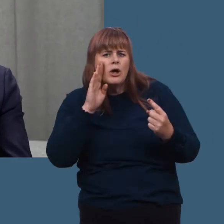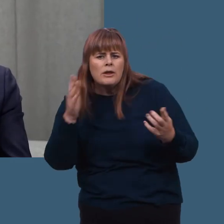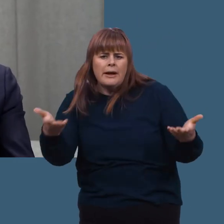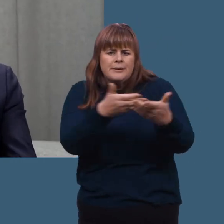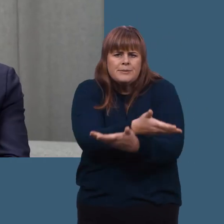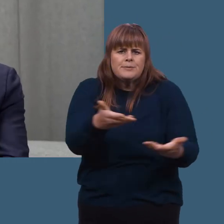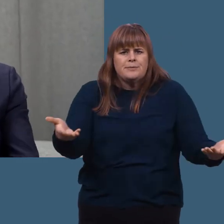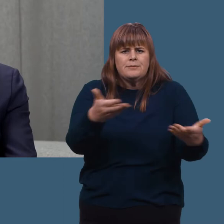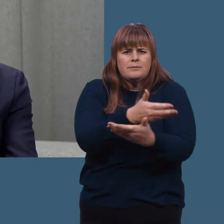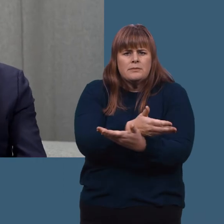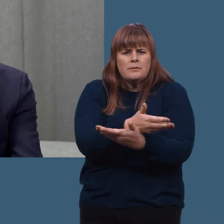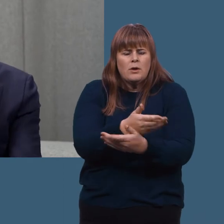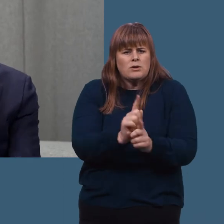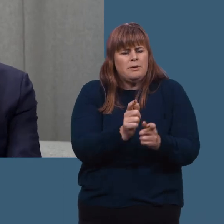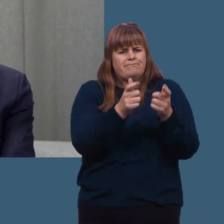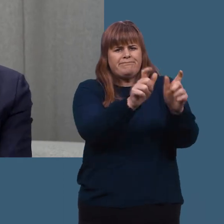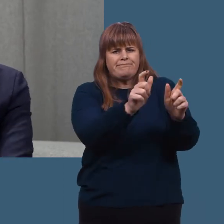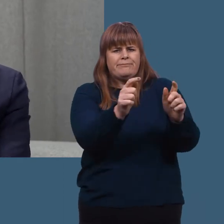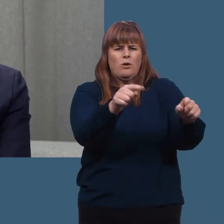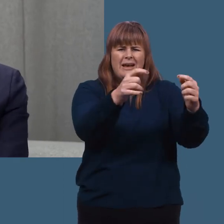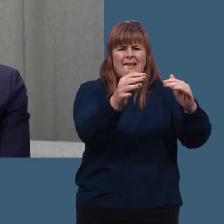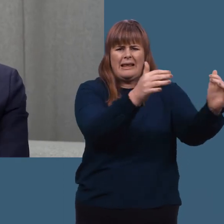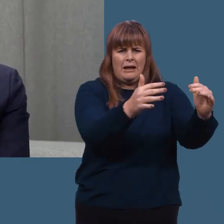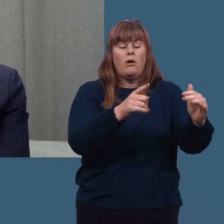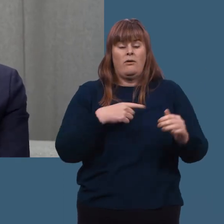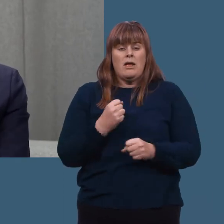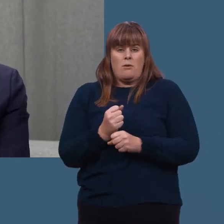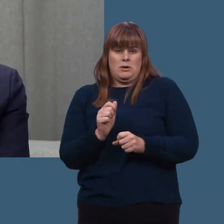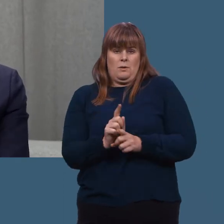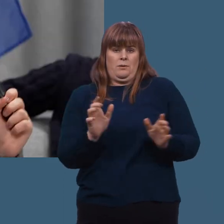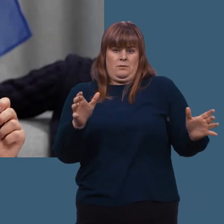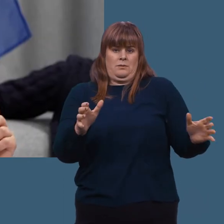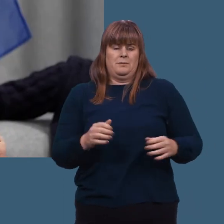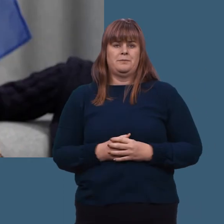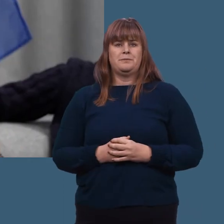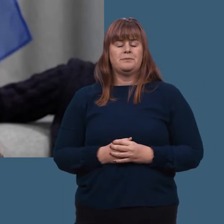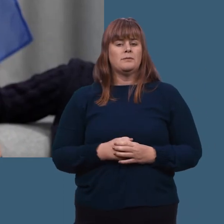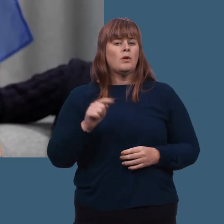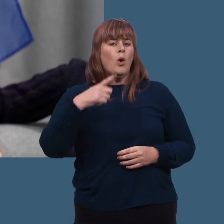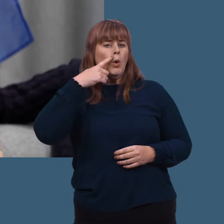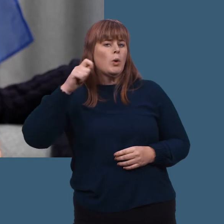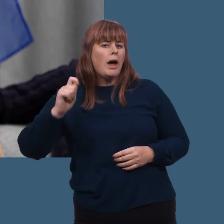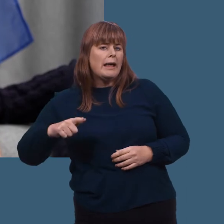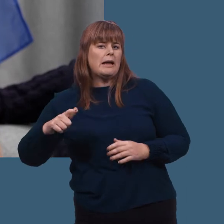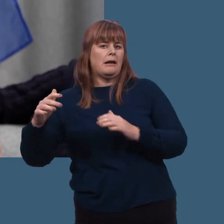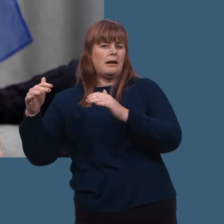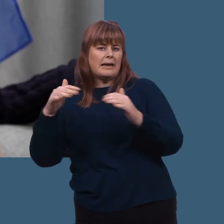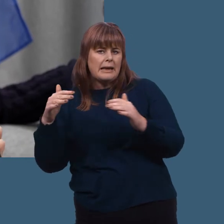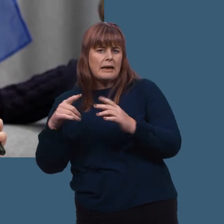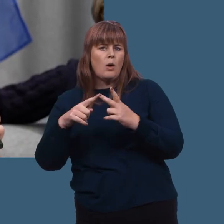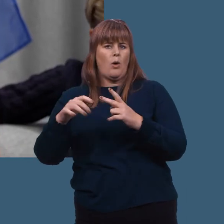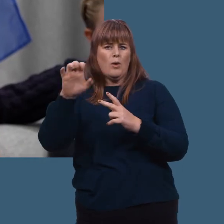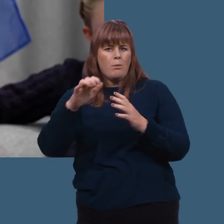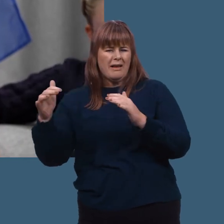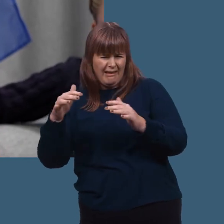vi setter en terskel mot det. Det er jo noe av det Norge arbeider for da. Da er det jo krig i Ukraina, og krig i Europa.